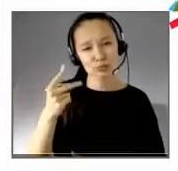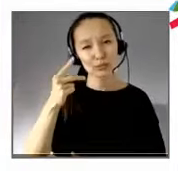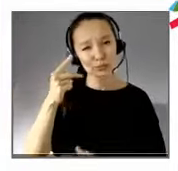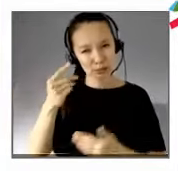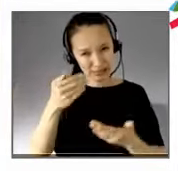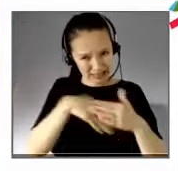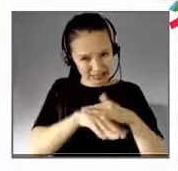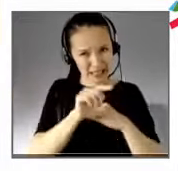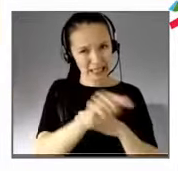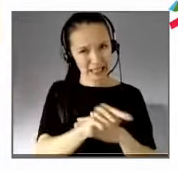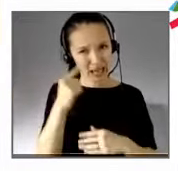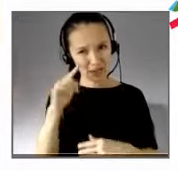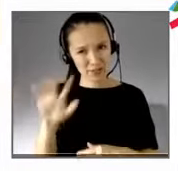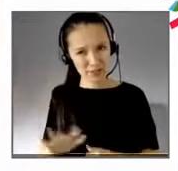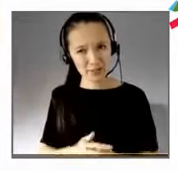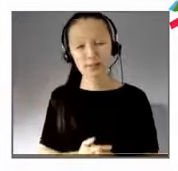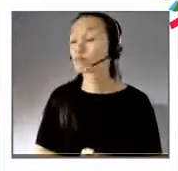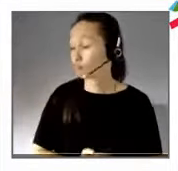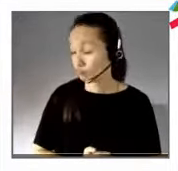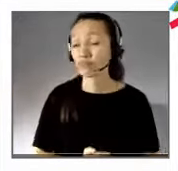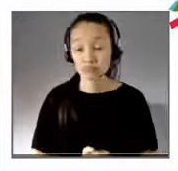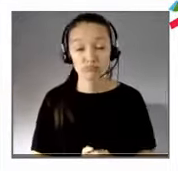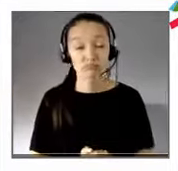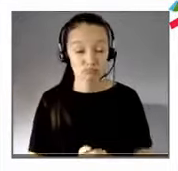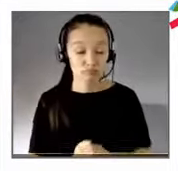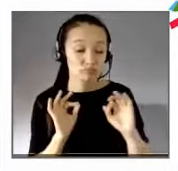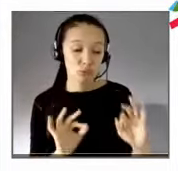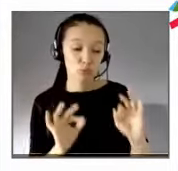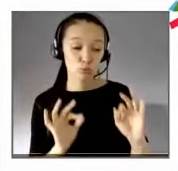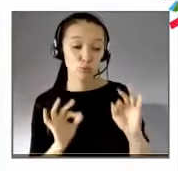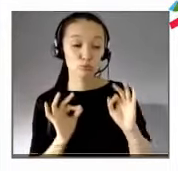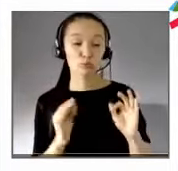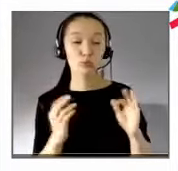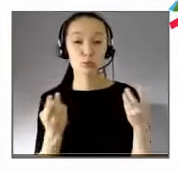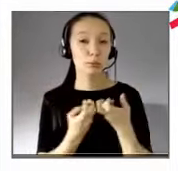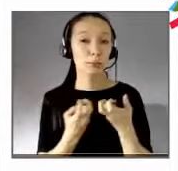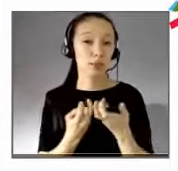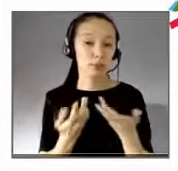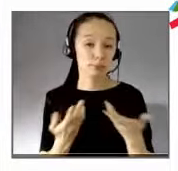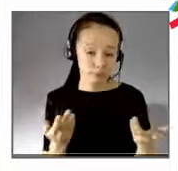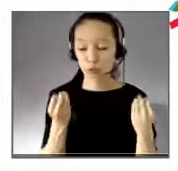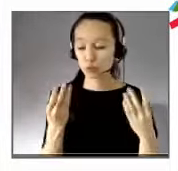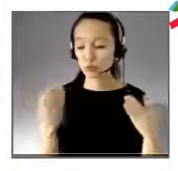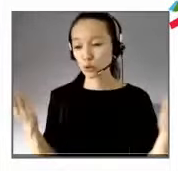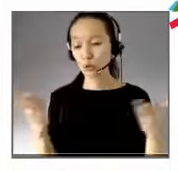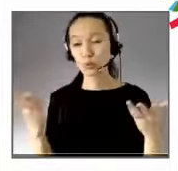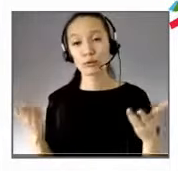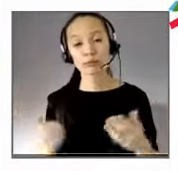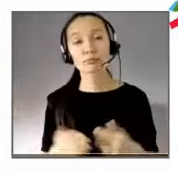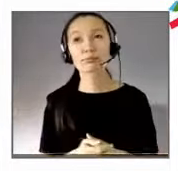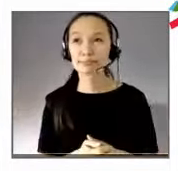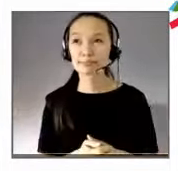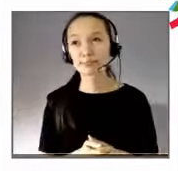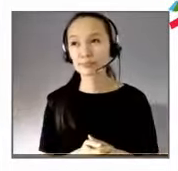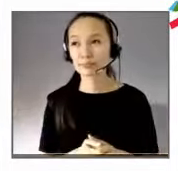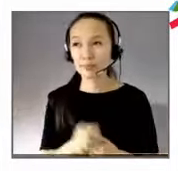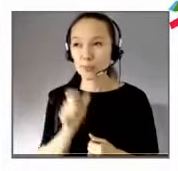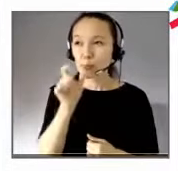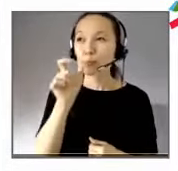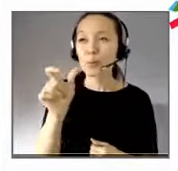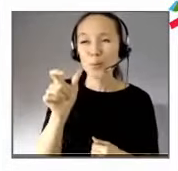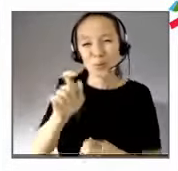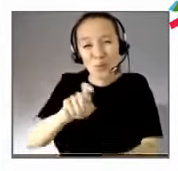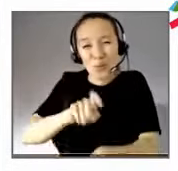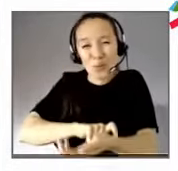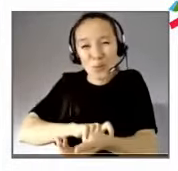Exactement. Au passage,'ailleurs, comme souvent les termes ont une histoire longue, il y a des langues